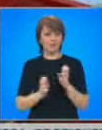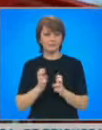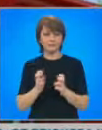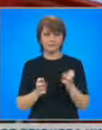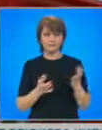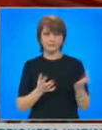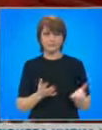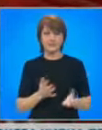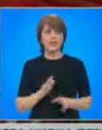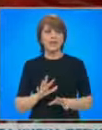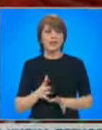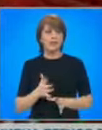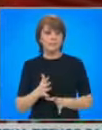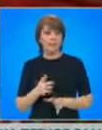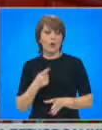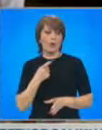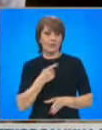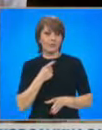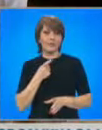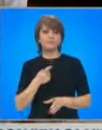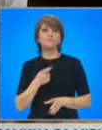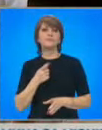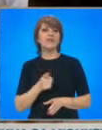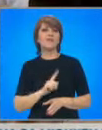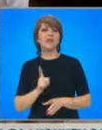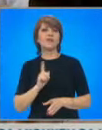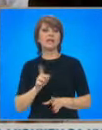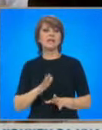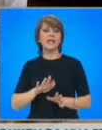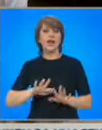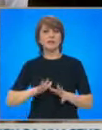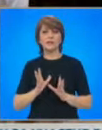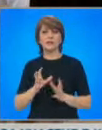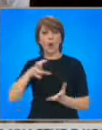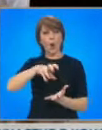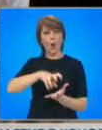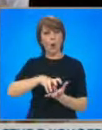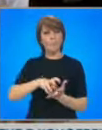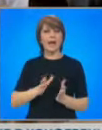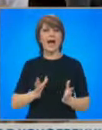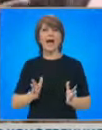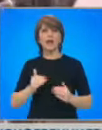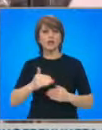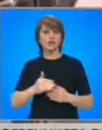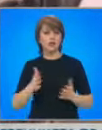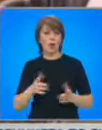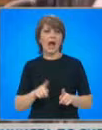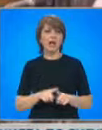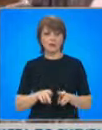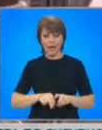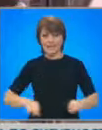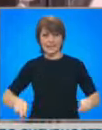Според президента Радев, диференцираната ставка не трябва да се определя по групи стоки, а по стратегически отрасли, каквито са замеделието,